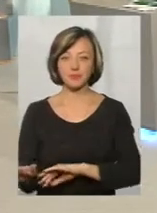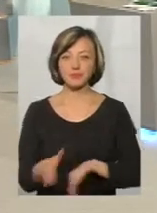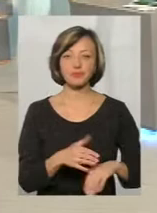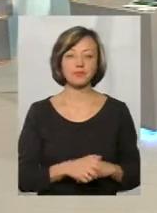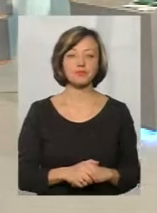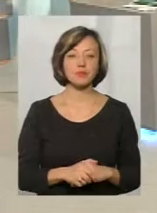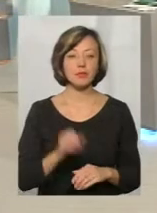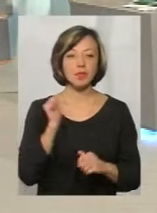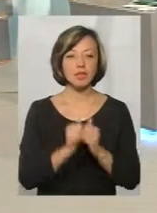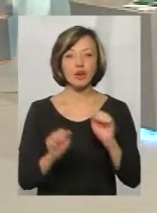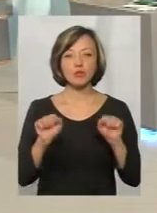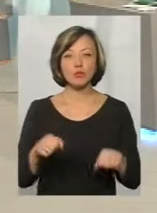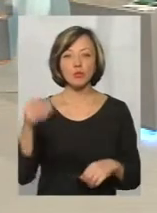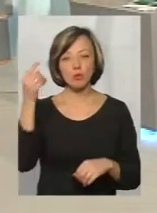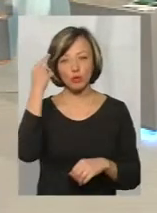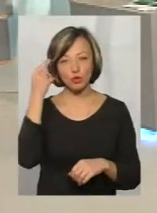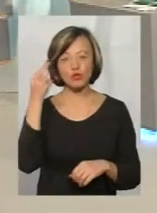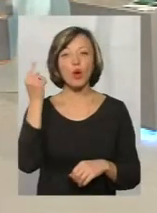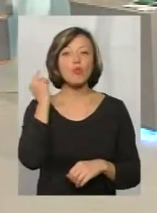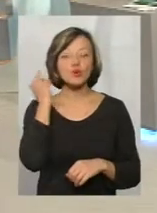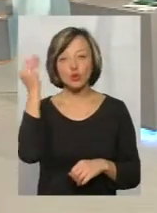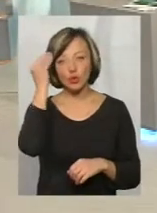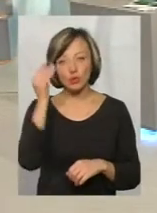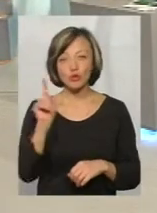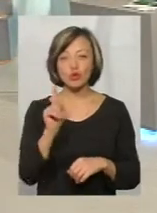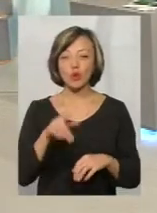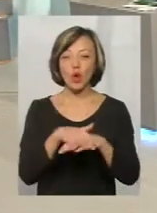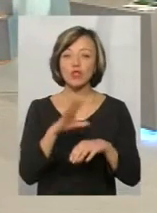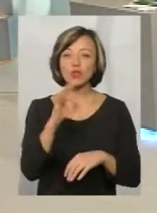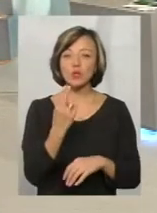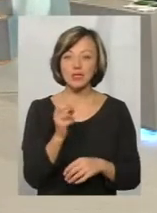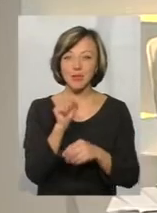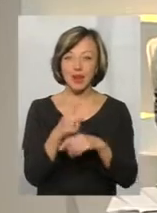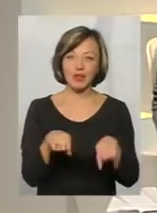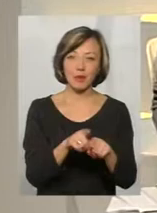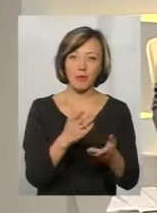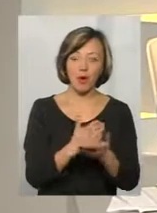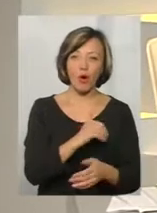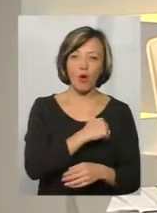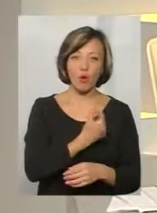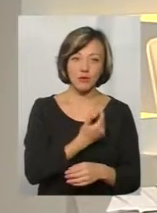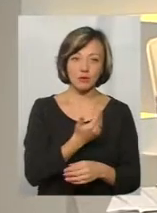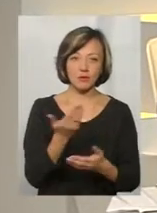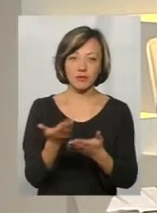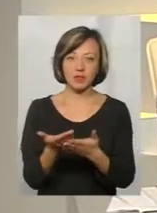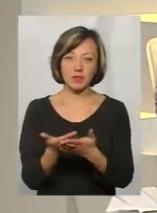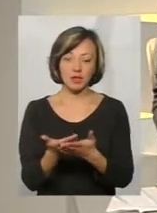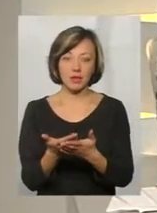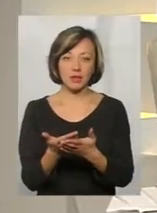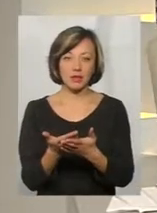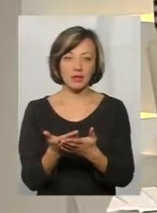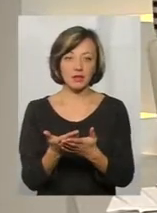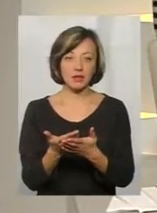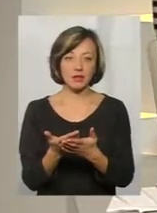почути думку, що те, що соціум замовляє, те і має. Хоче авантюриста в політиці, от він його і має.